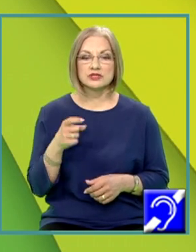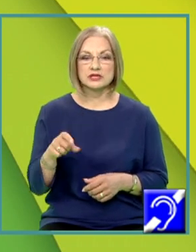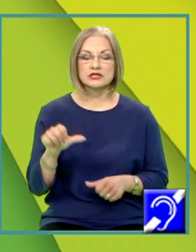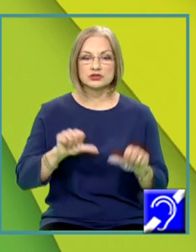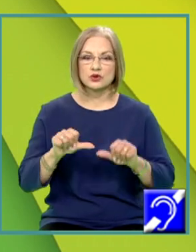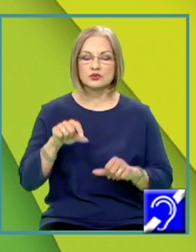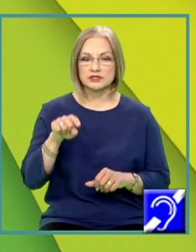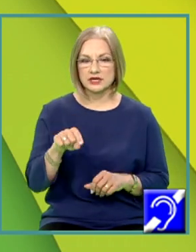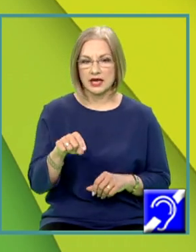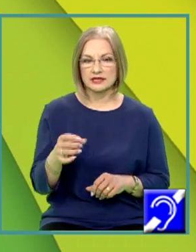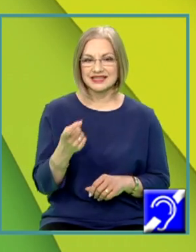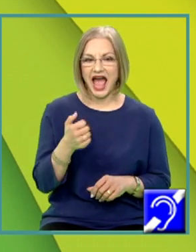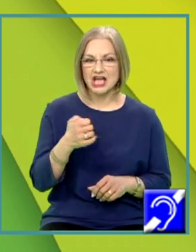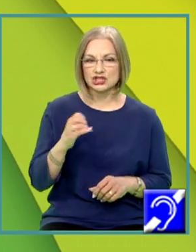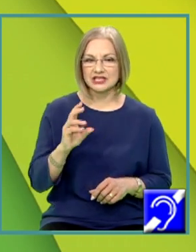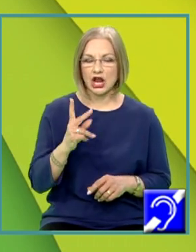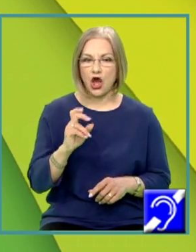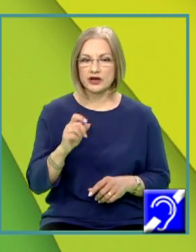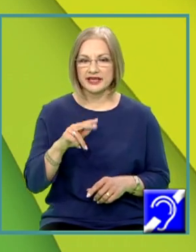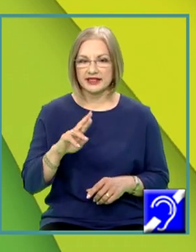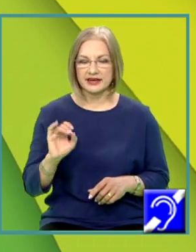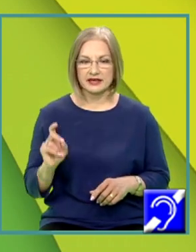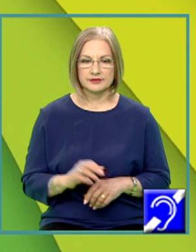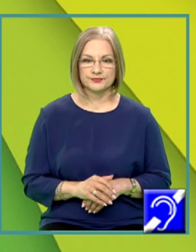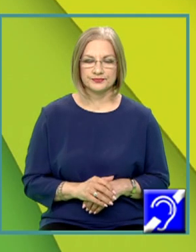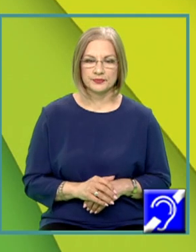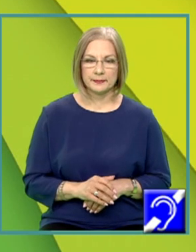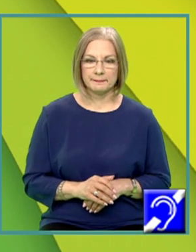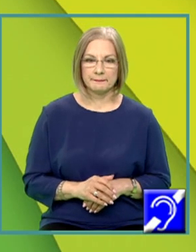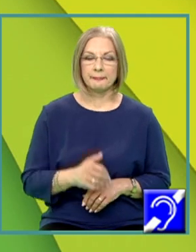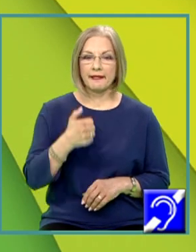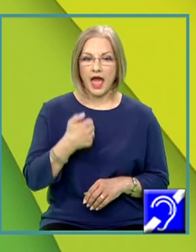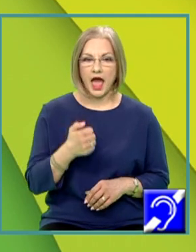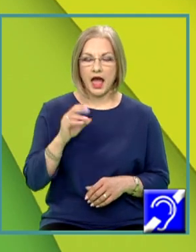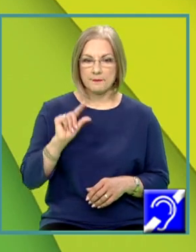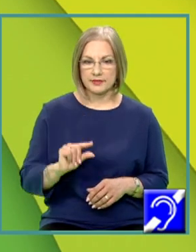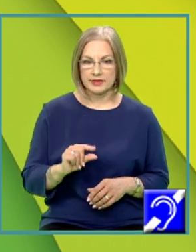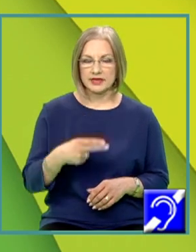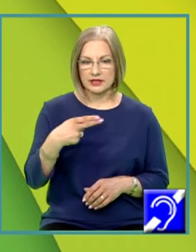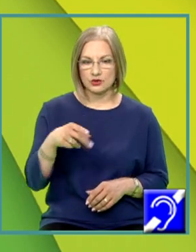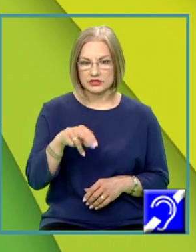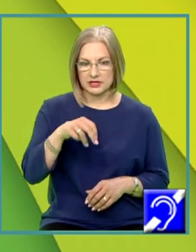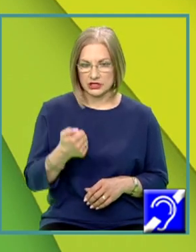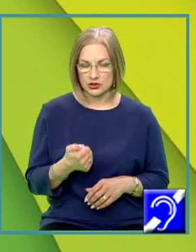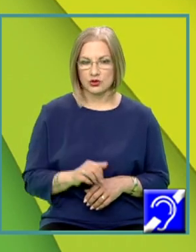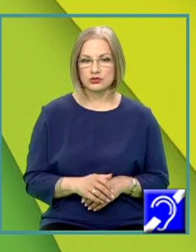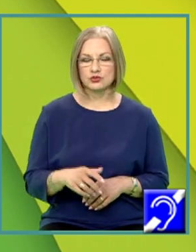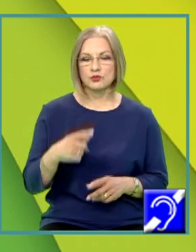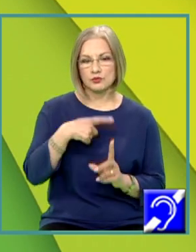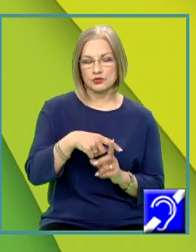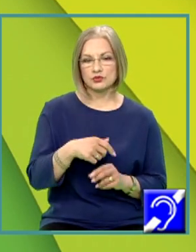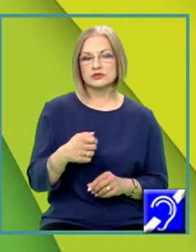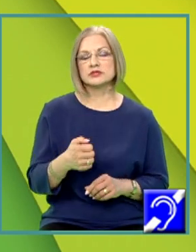clorhidric, exprimată în kilojuli. A mic, hidroxid de sodiu plus